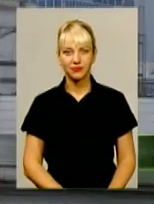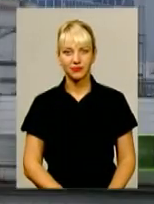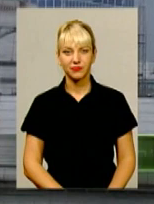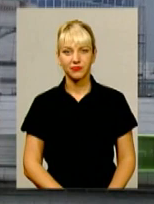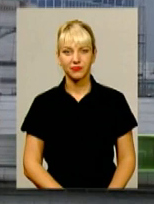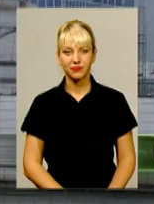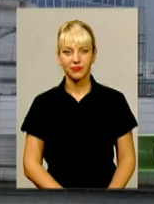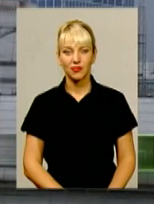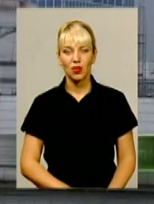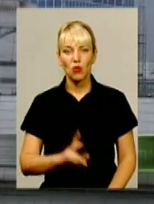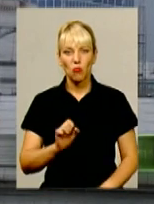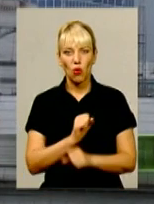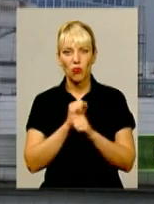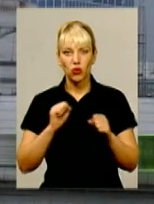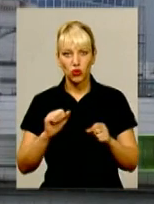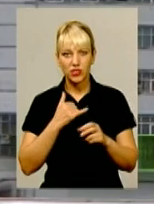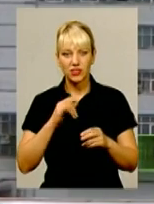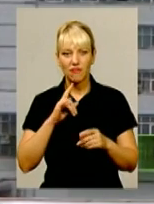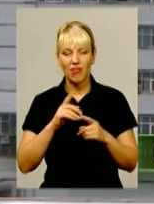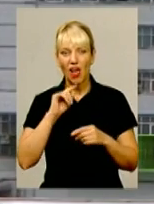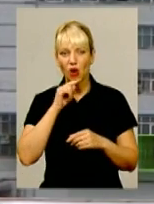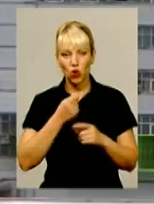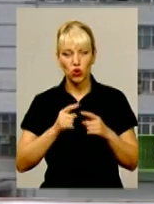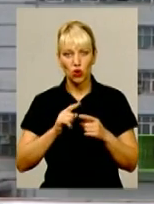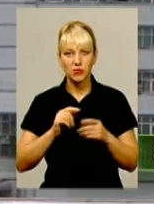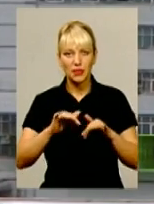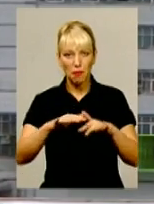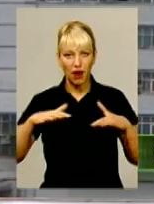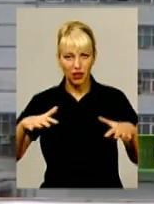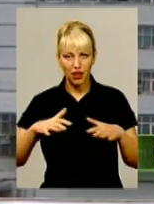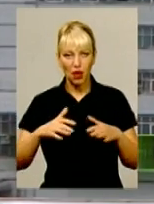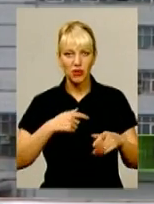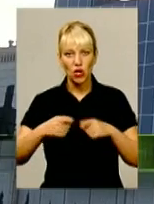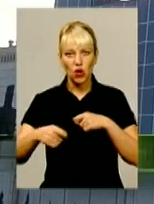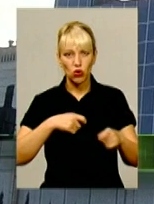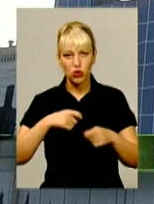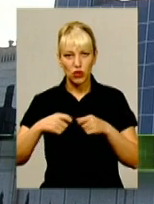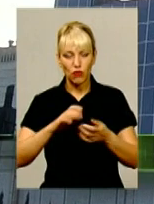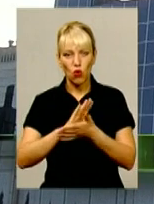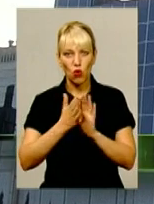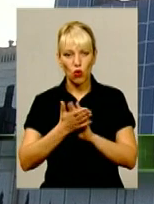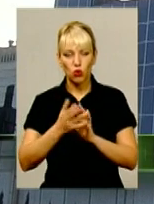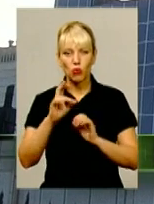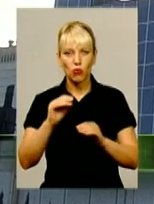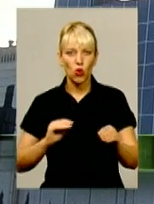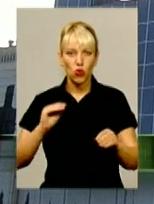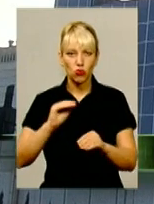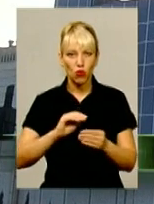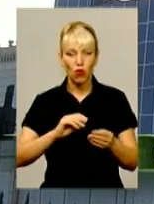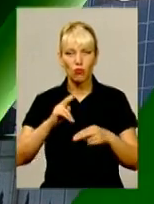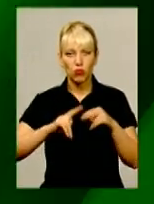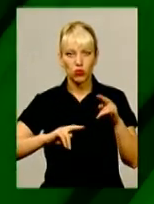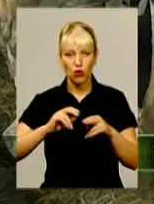Про патріотизм в економіці. Парламентарі розірвали угоду з Росією про добудову двох енергоблоків Хмельницької АЕС.